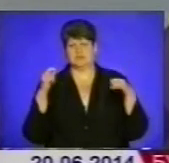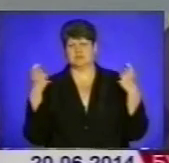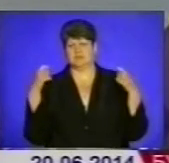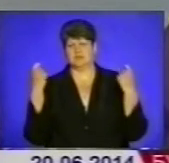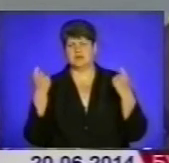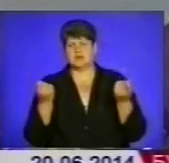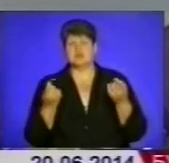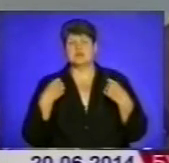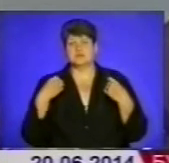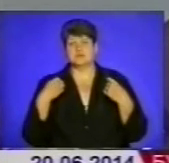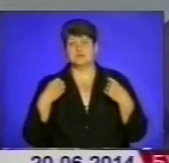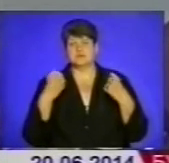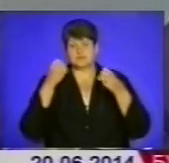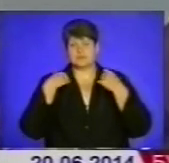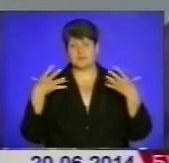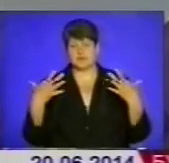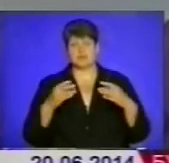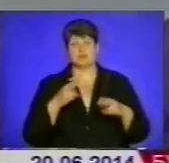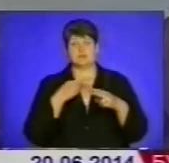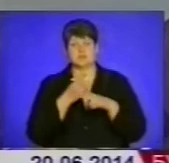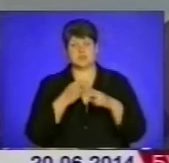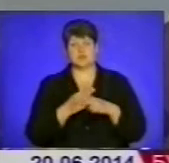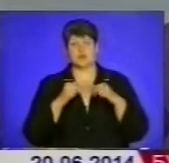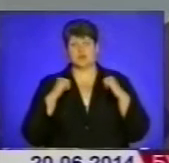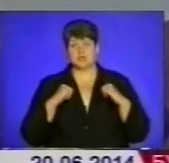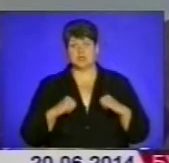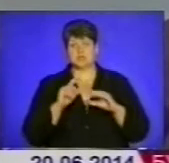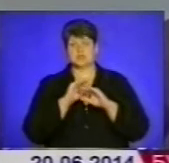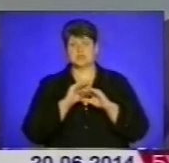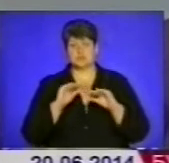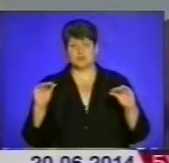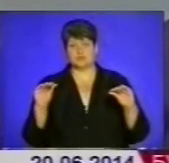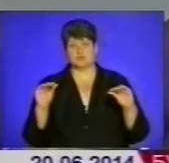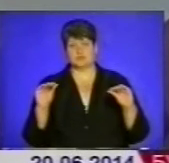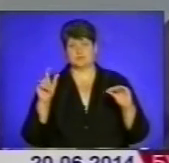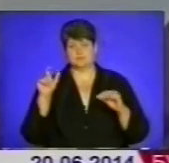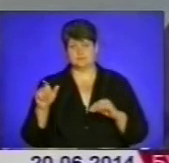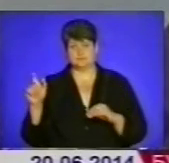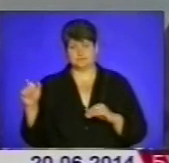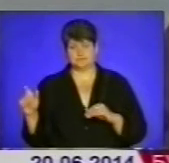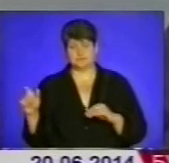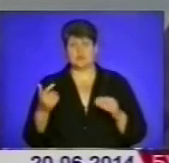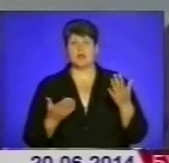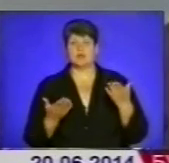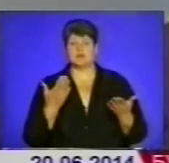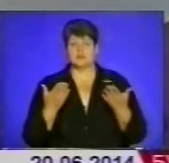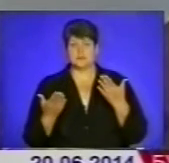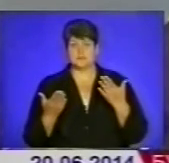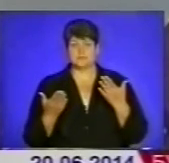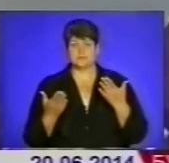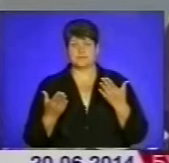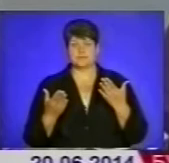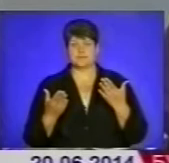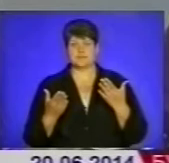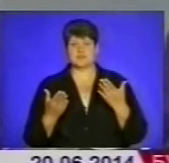які заважають тишою, спокою громадян. Особливо так звані фейерверки. Але правоохоронні органи – і